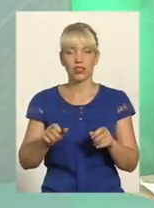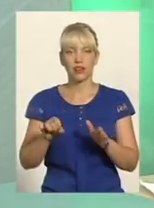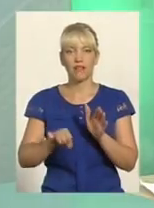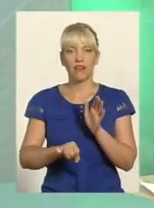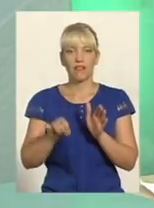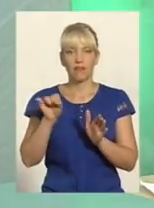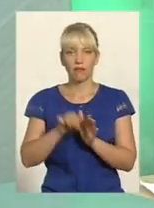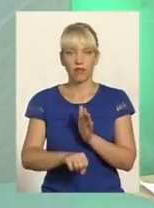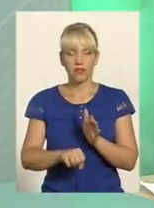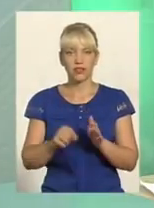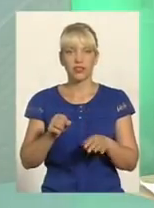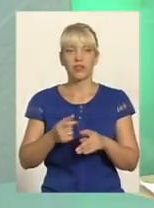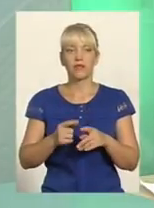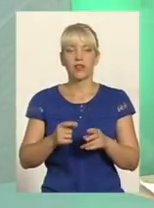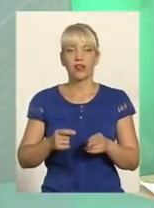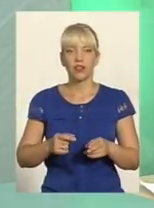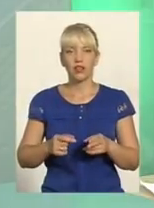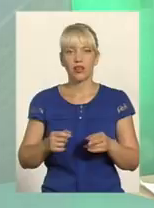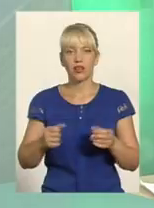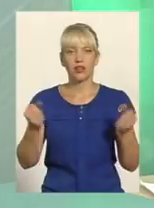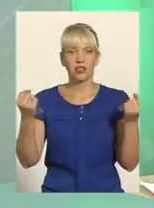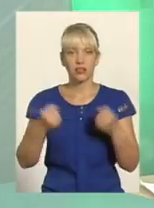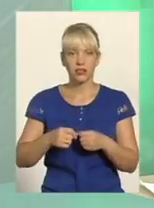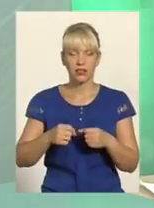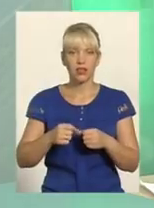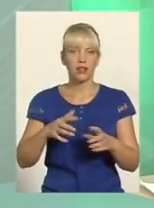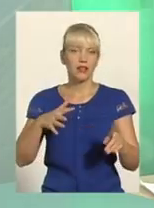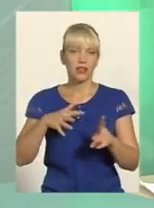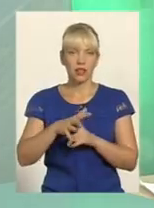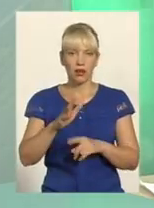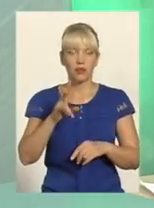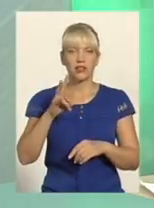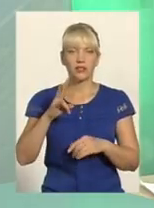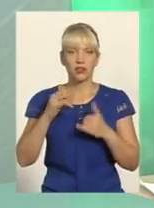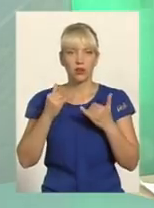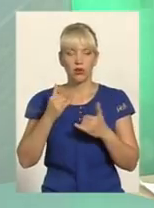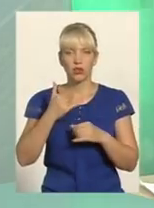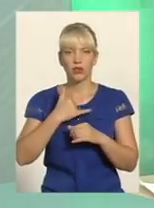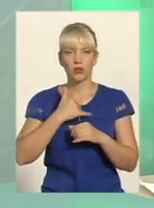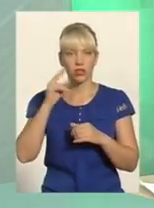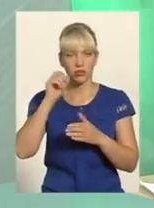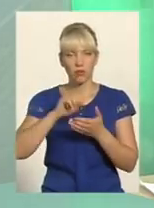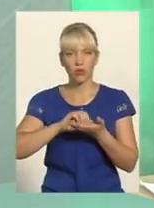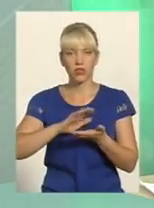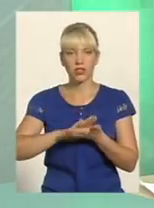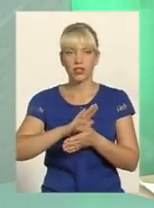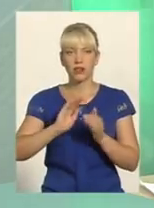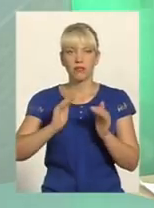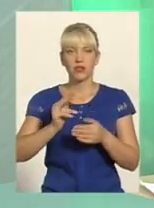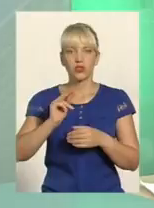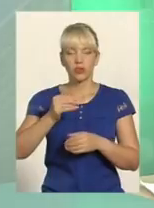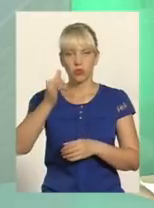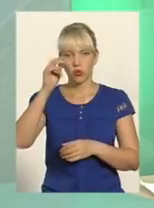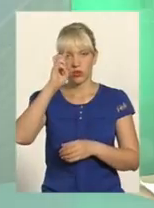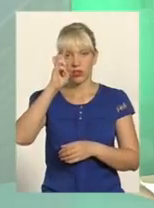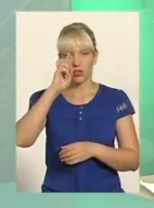ушкоджень, розбійних нападів сьогодні в нас показники не нижчі, ніж по державі Але разом з тим